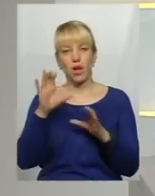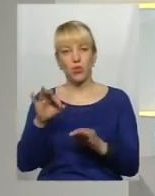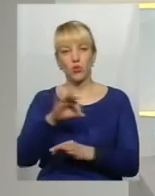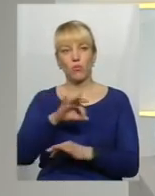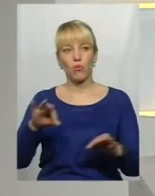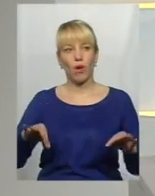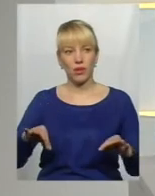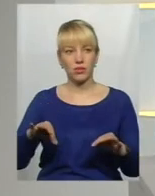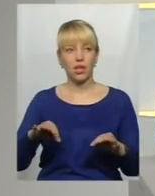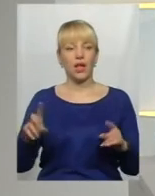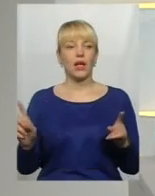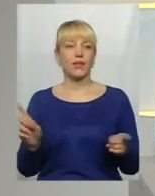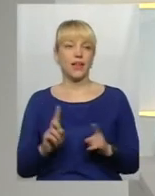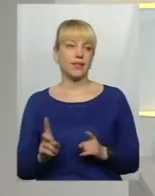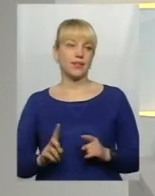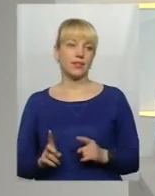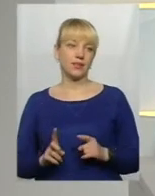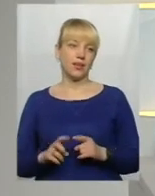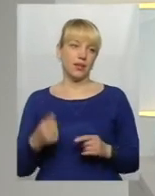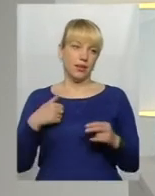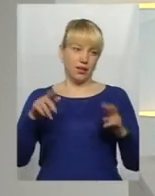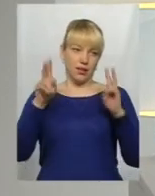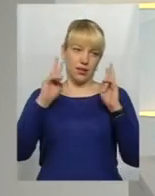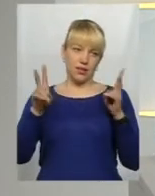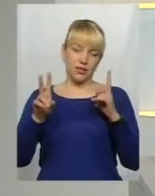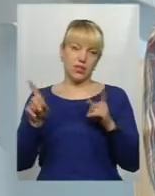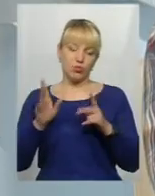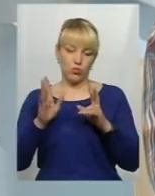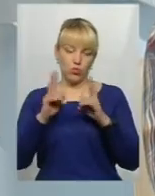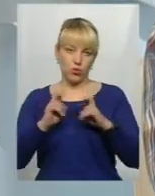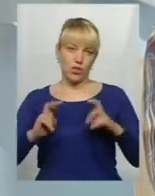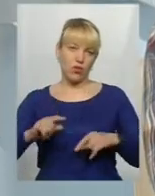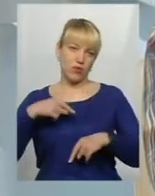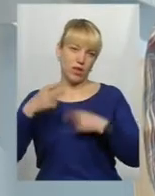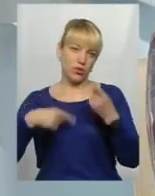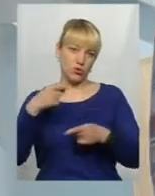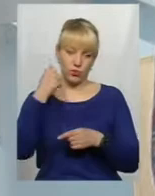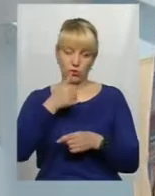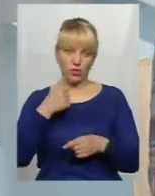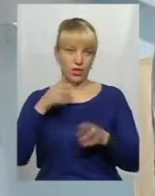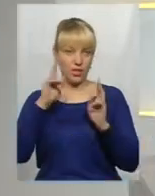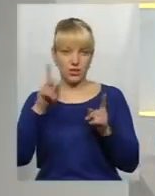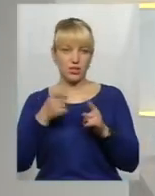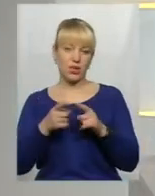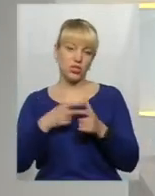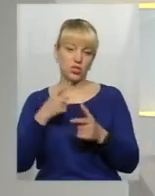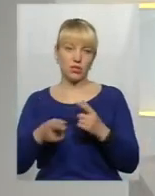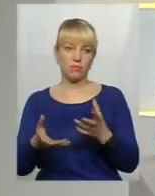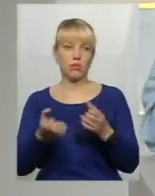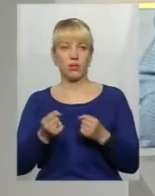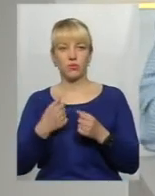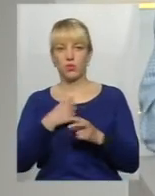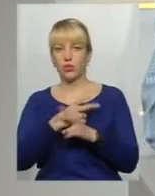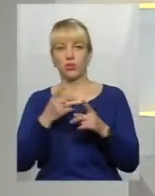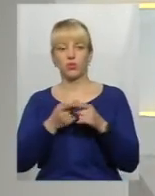який, ну, я не знаю, чого розглянути до наступного року. По-друге, я не знаю, чого приймати. І ніхто цього не знає, так?